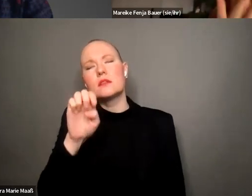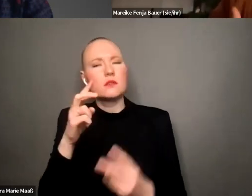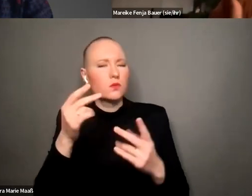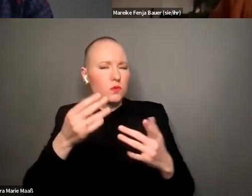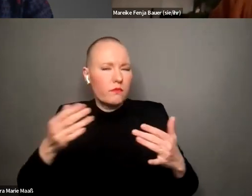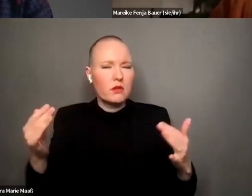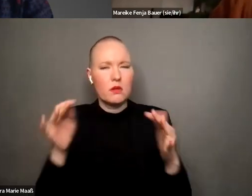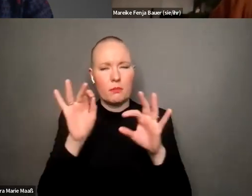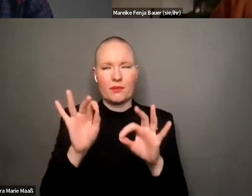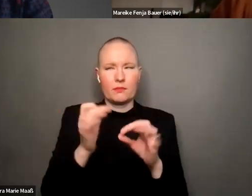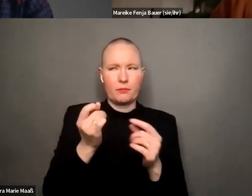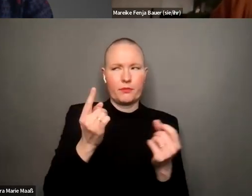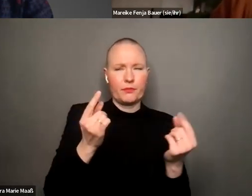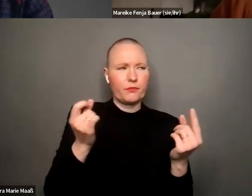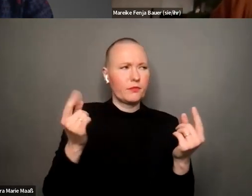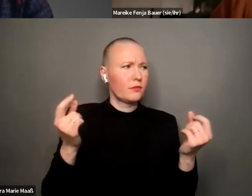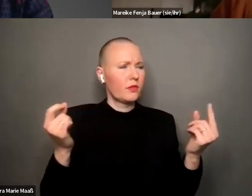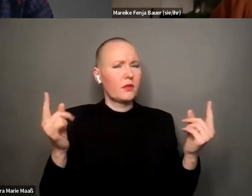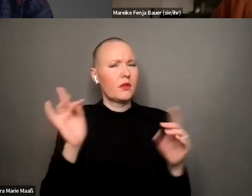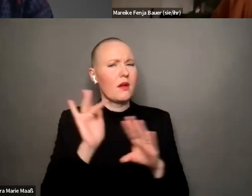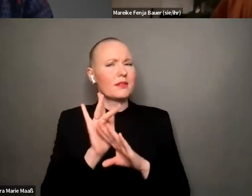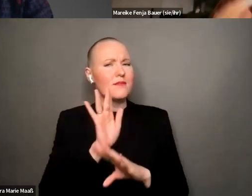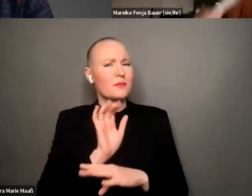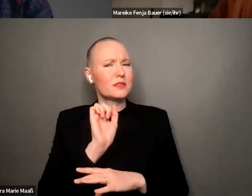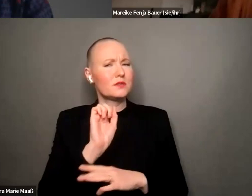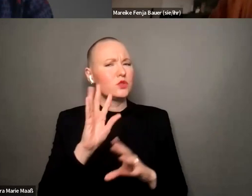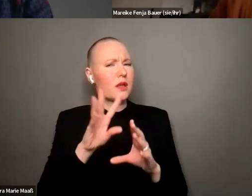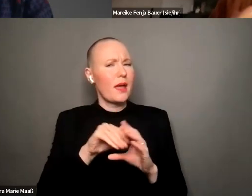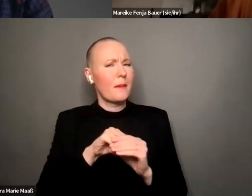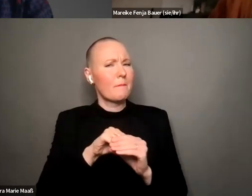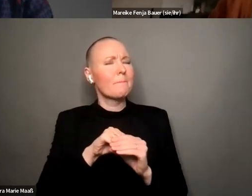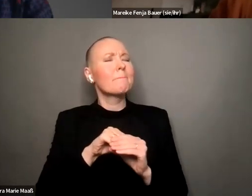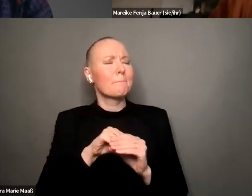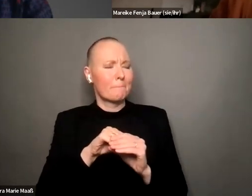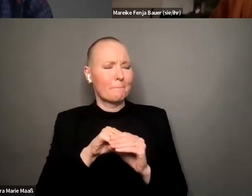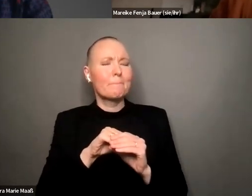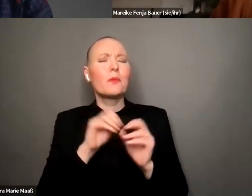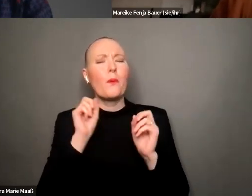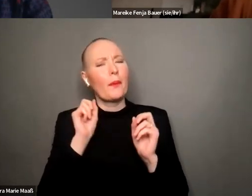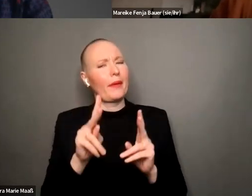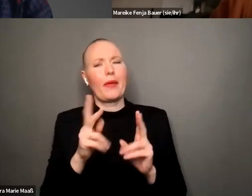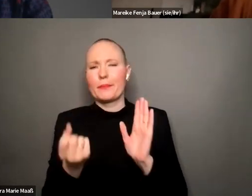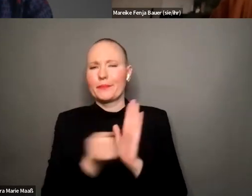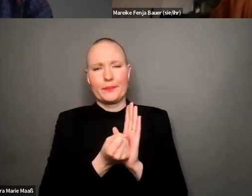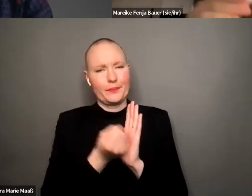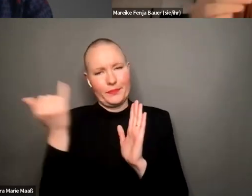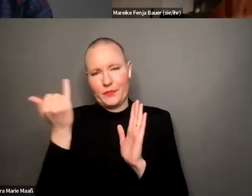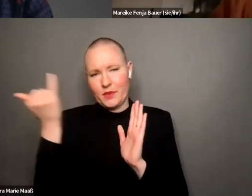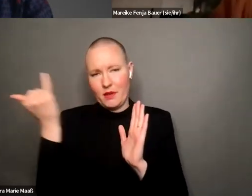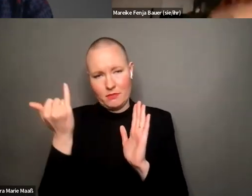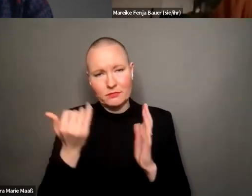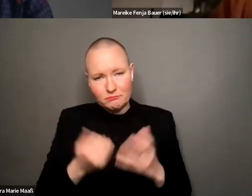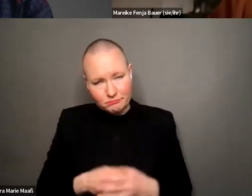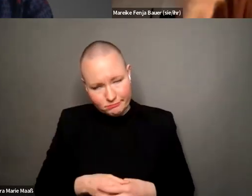liegt irgendwie eine antifeministische weltsicht dahinter die sich auch quasi in diesen postings ausdrückt dann wird